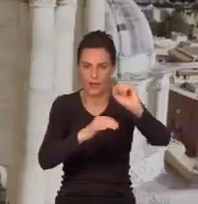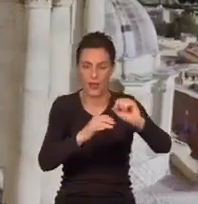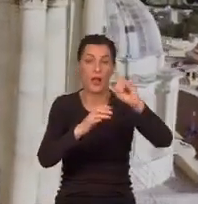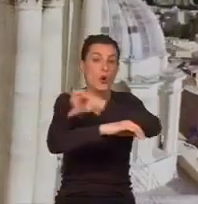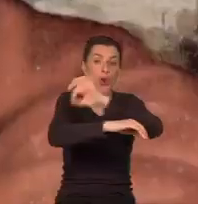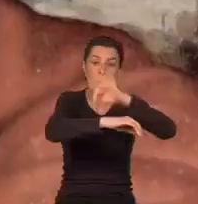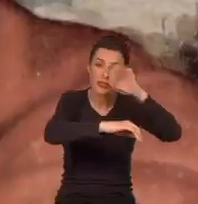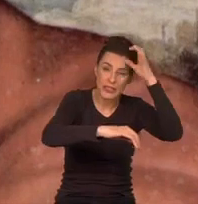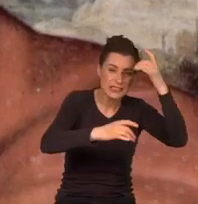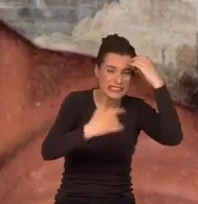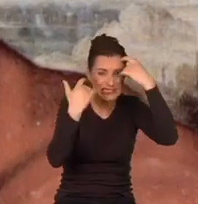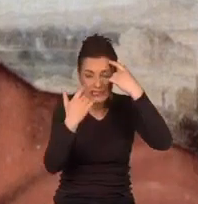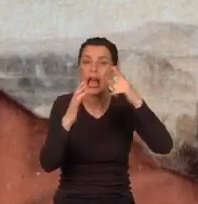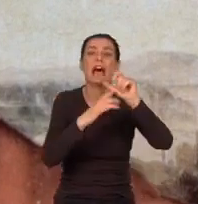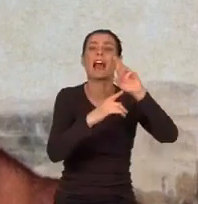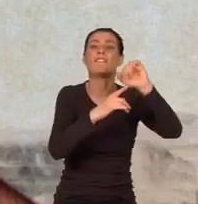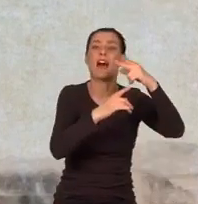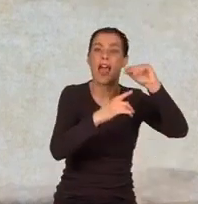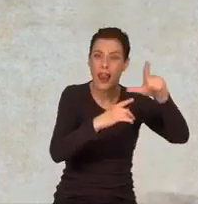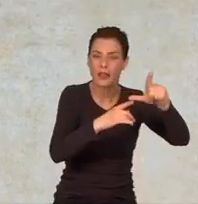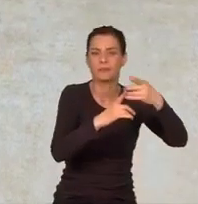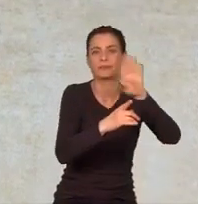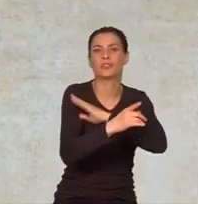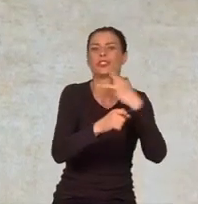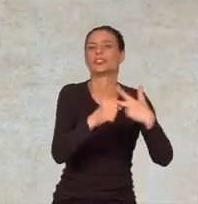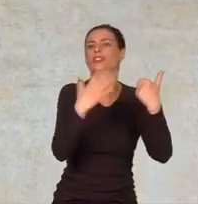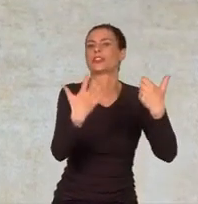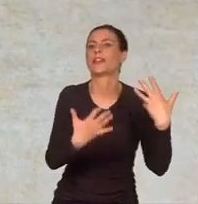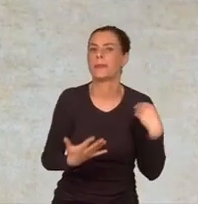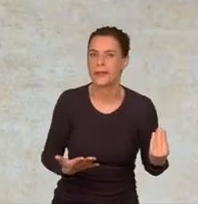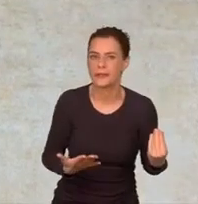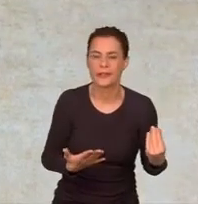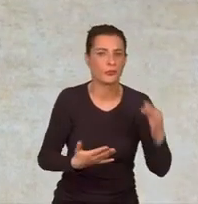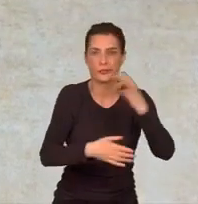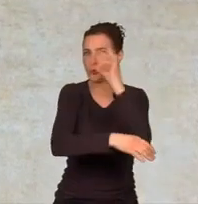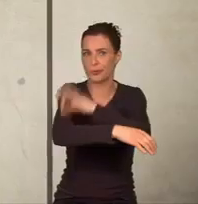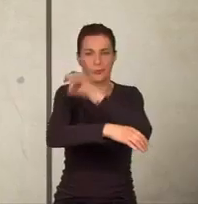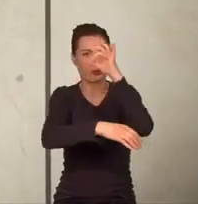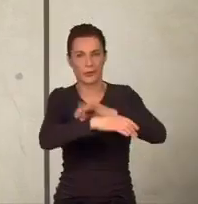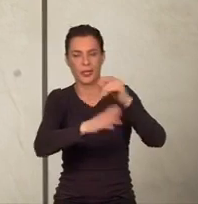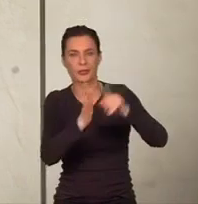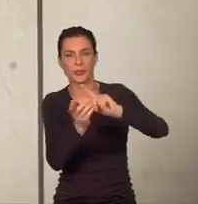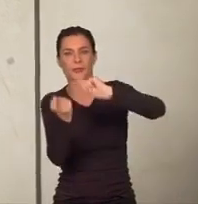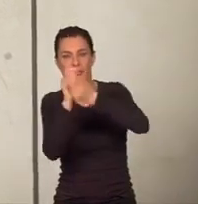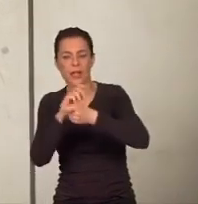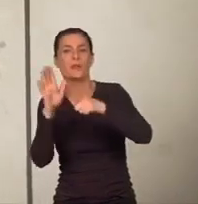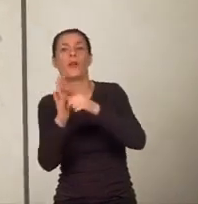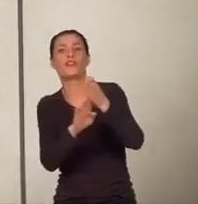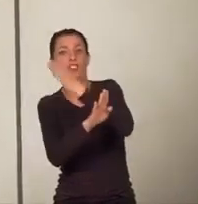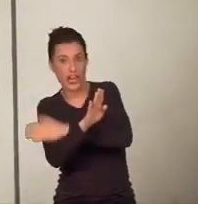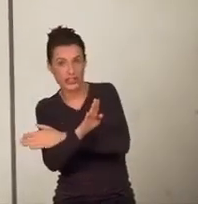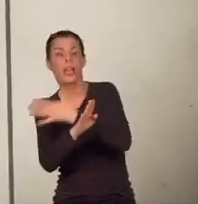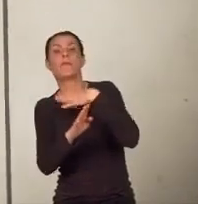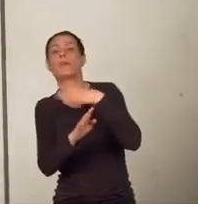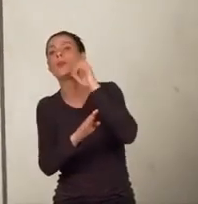próżno. Rafael zmarł mając 37 lat. Jego projekt przekształcał plany Bramantego w Krzyż